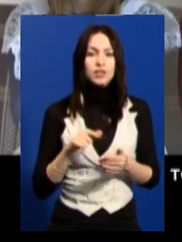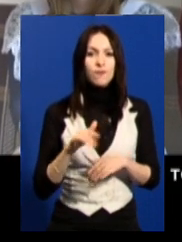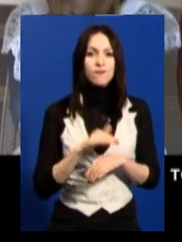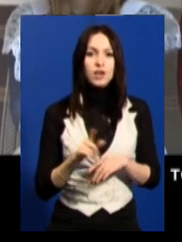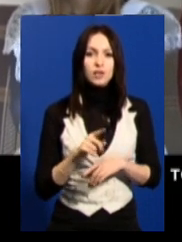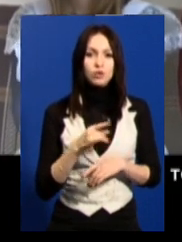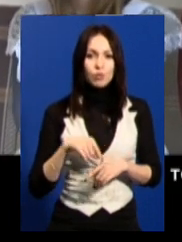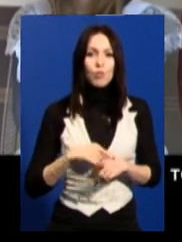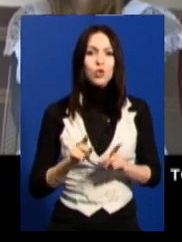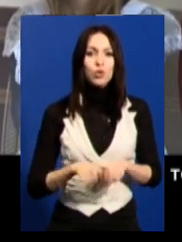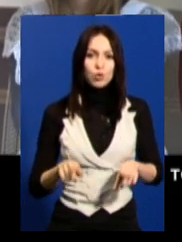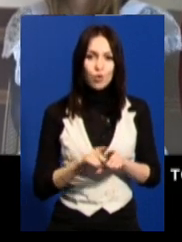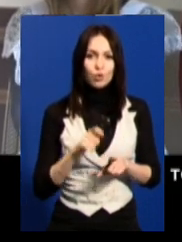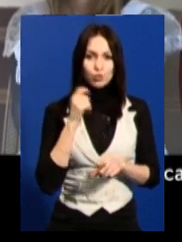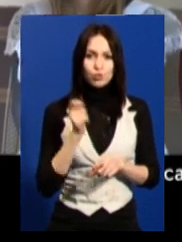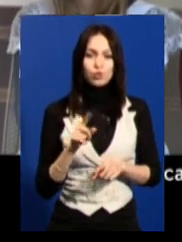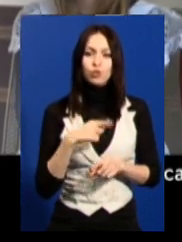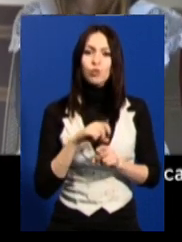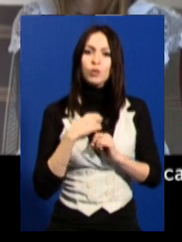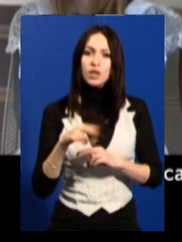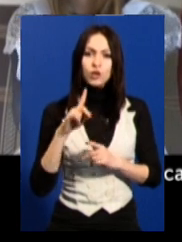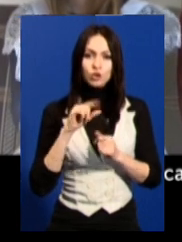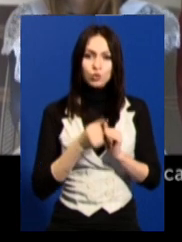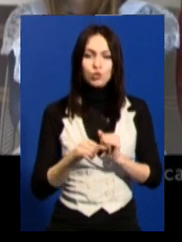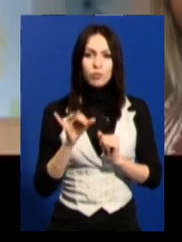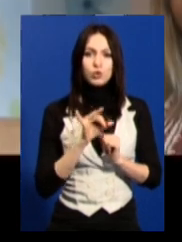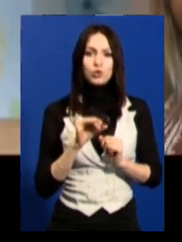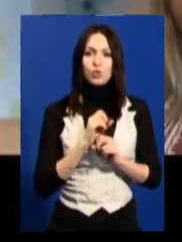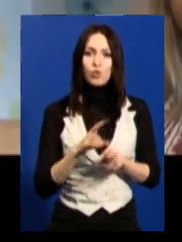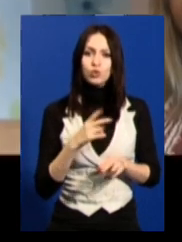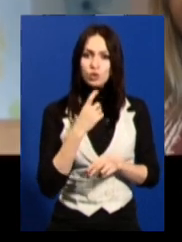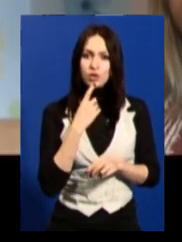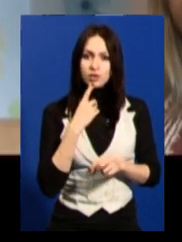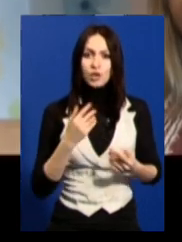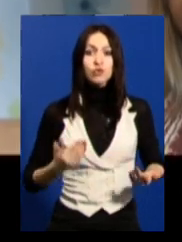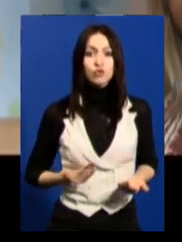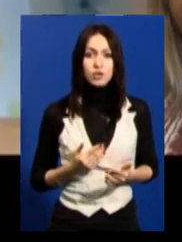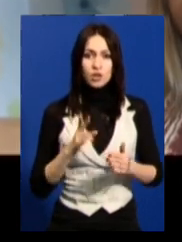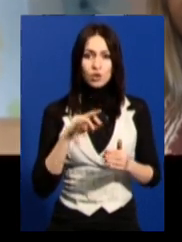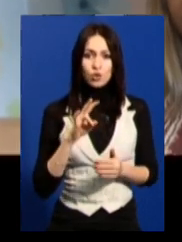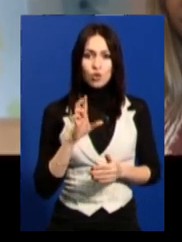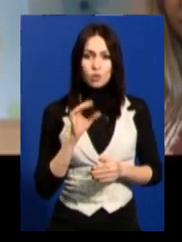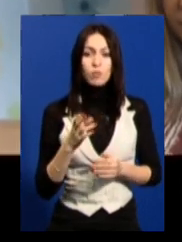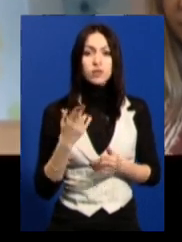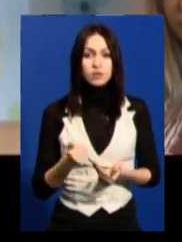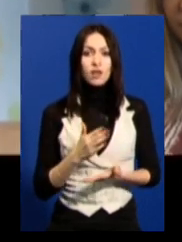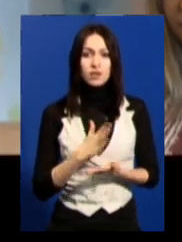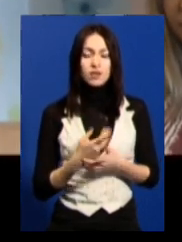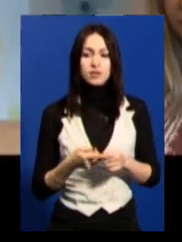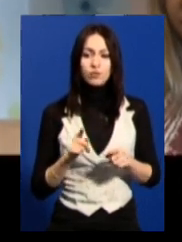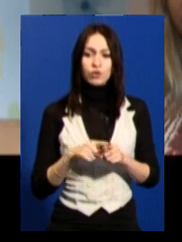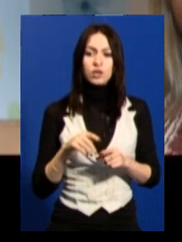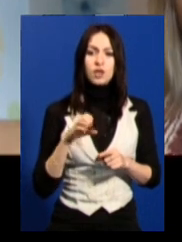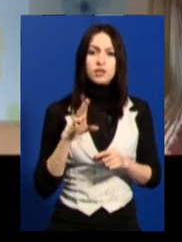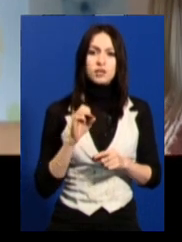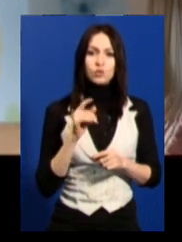тут теж украинці, щоб ми теж також изучаємо ту ж історію, ту ж язик. У жителів Донбасу, так, є оцей стереотип, і